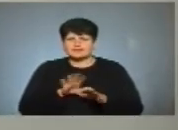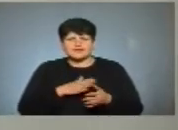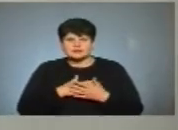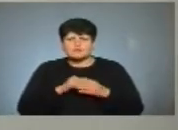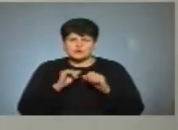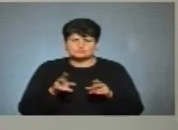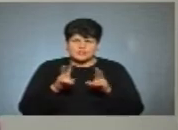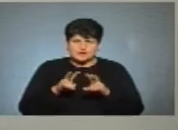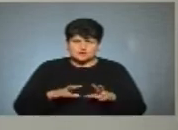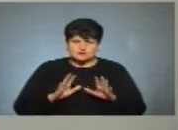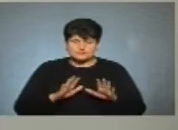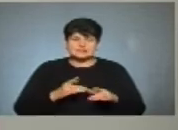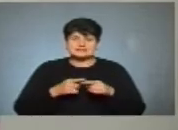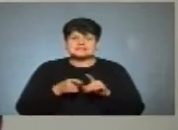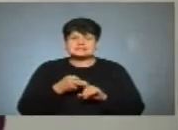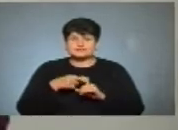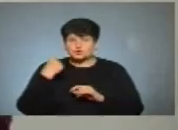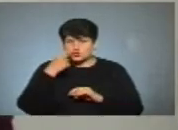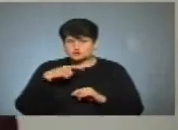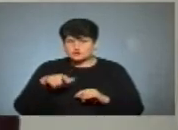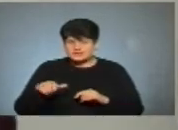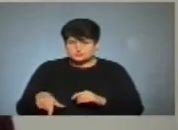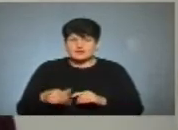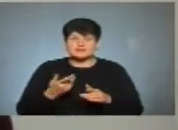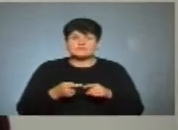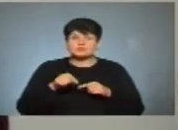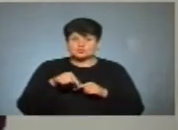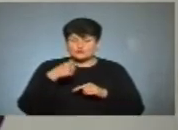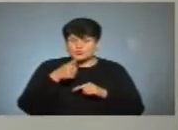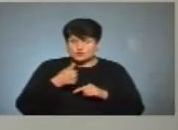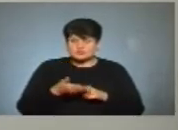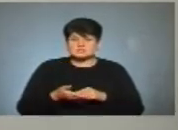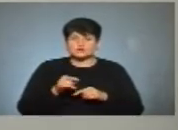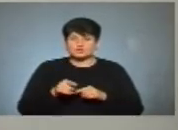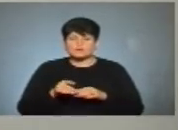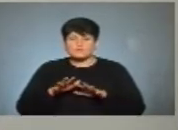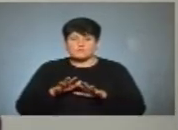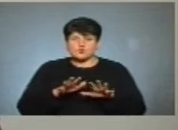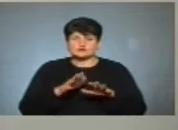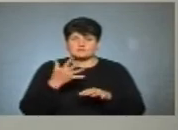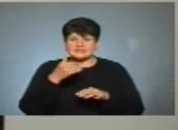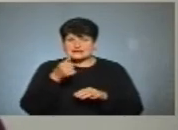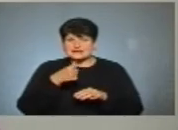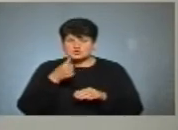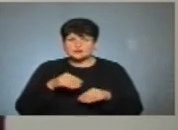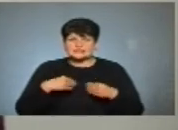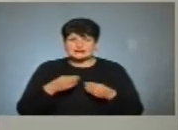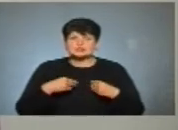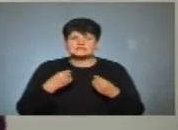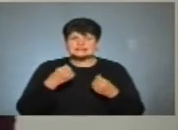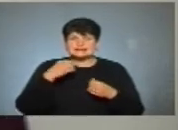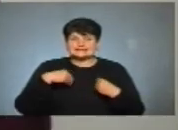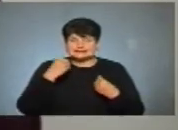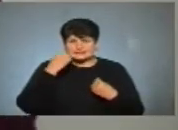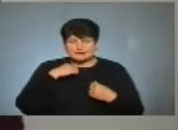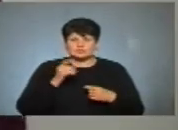аналізувати це вже, залежить від особистостей, але цього року просто той поштовх п'ятирічної давності дав свій поштовх, і тепер от